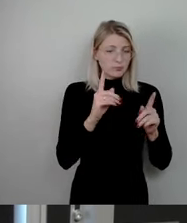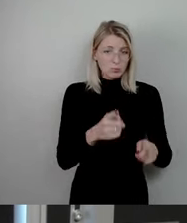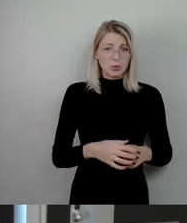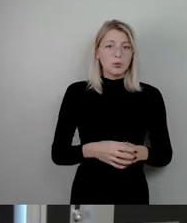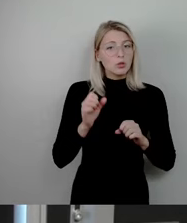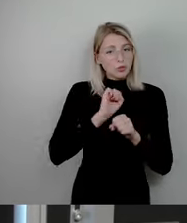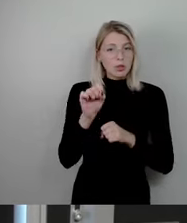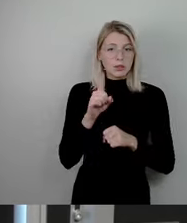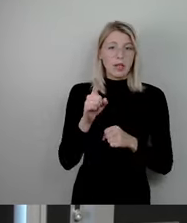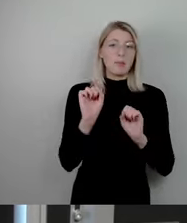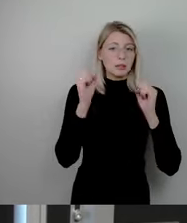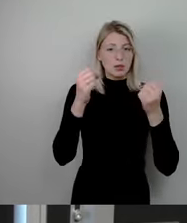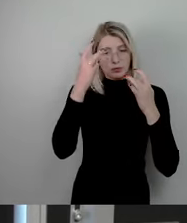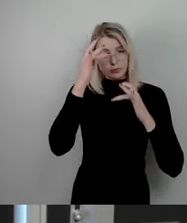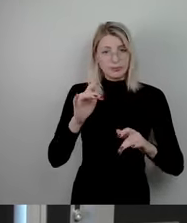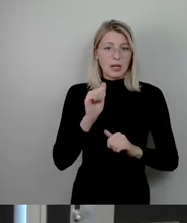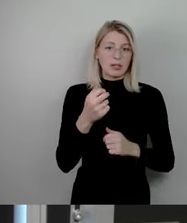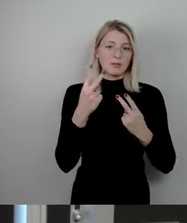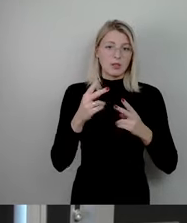Es ist ein erster wichtiger Schritt. Dankeschön.